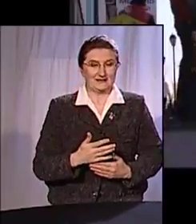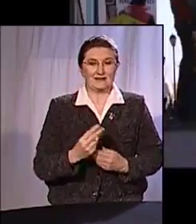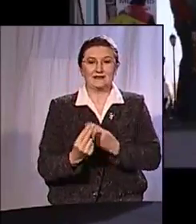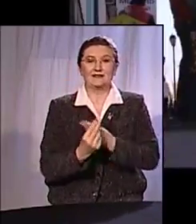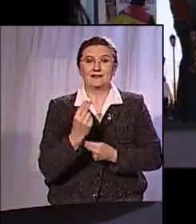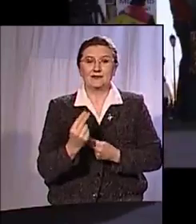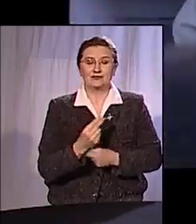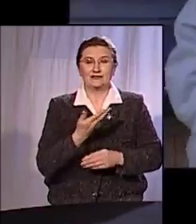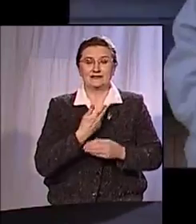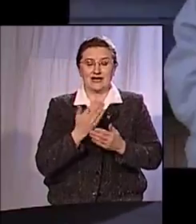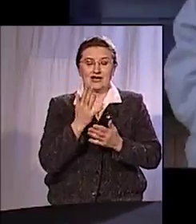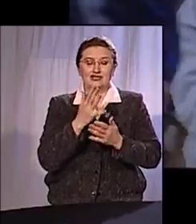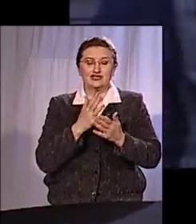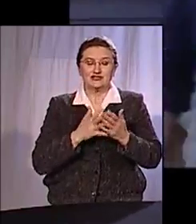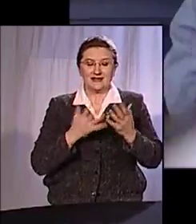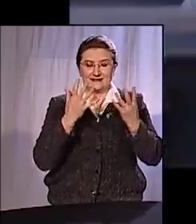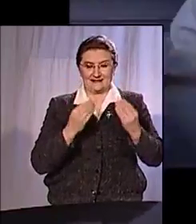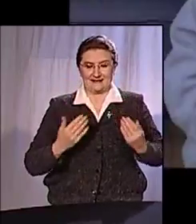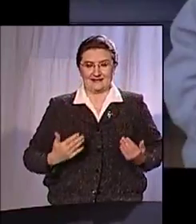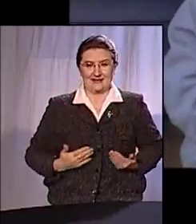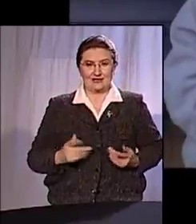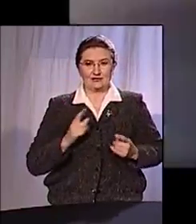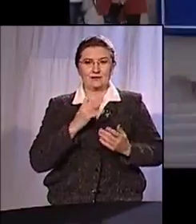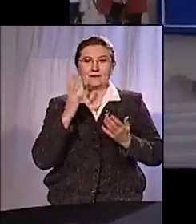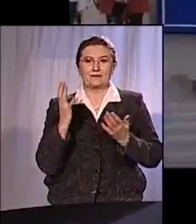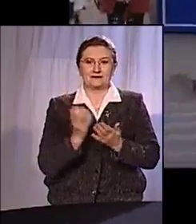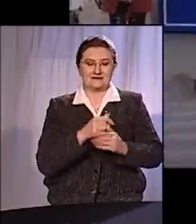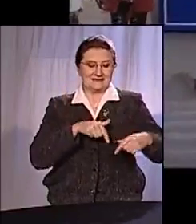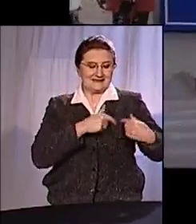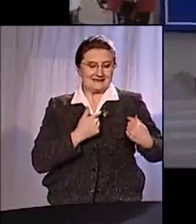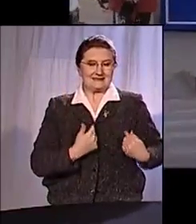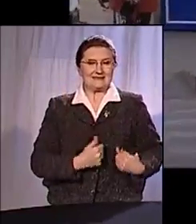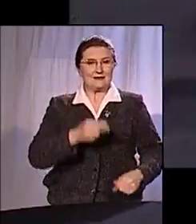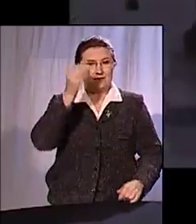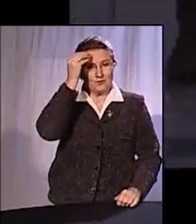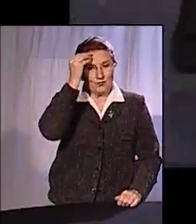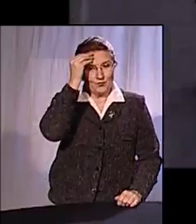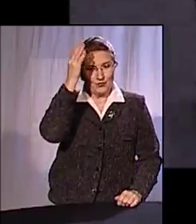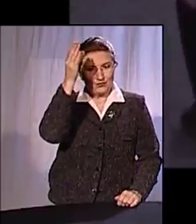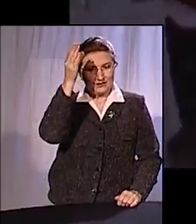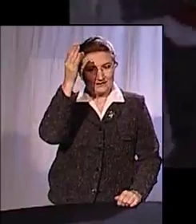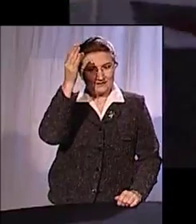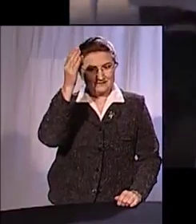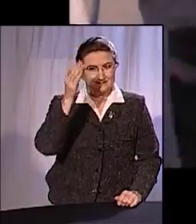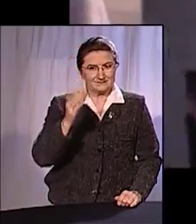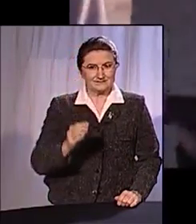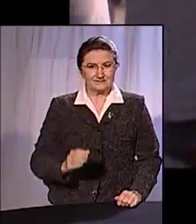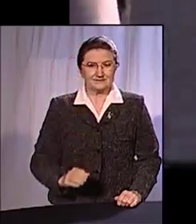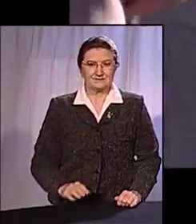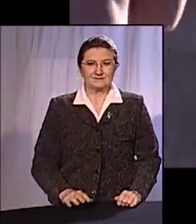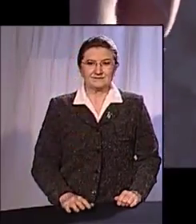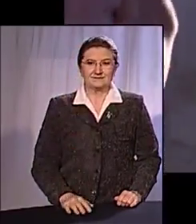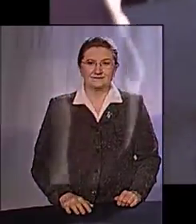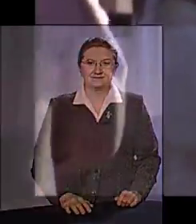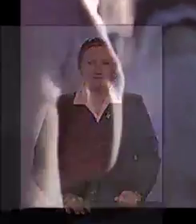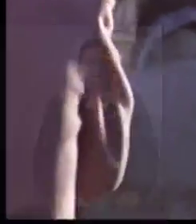научи нас так исчислять дни наши, чтобы нам приобрести сердце мудрое. КОНЕЦ